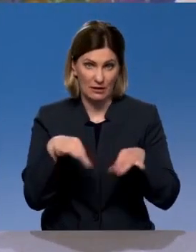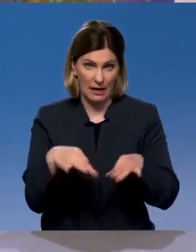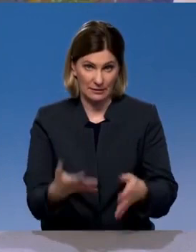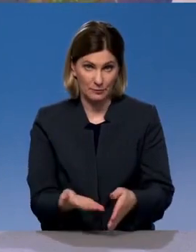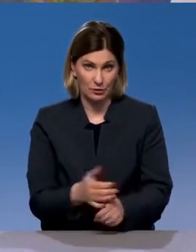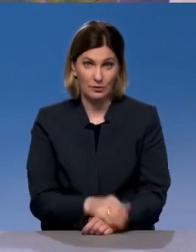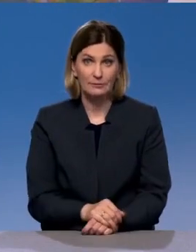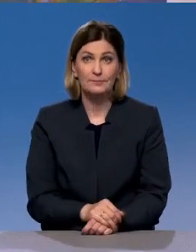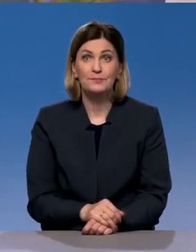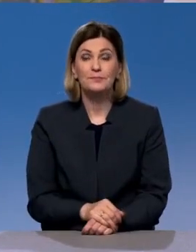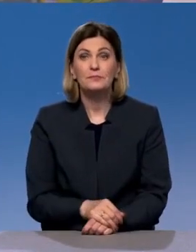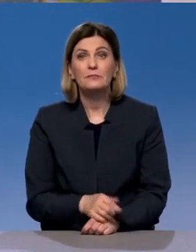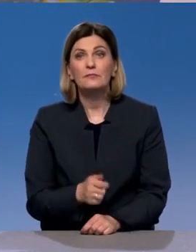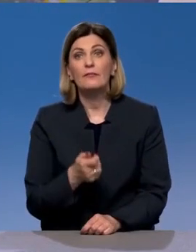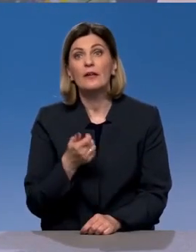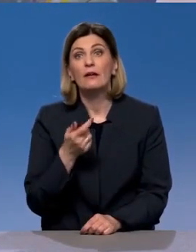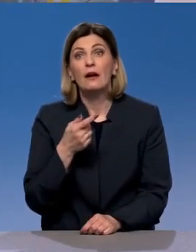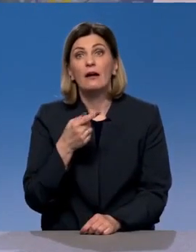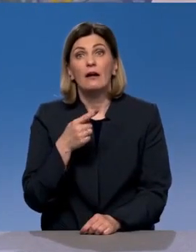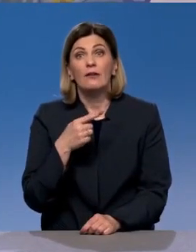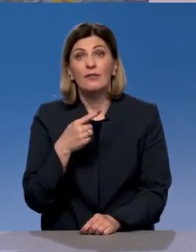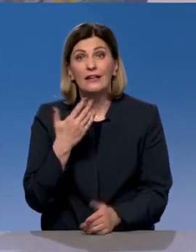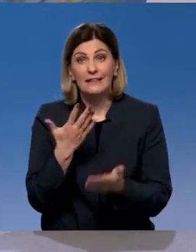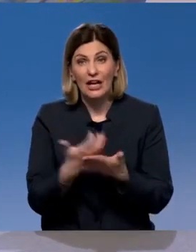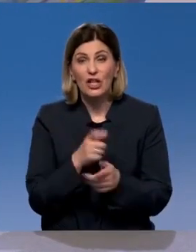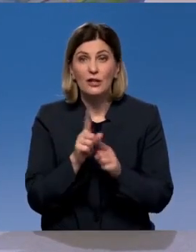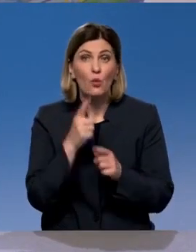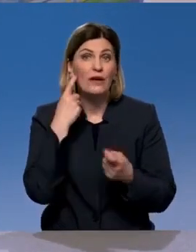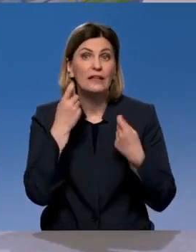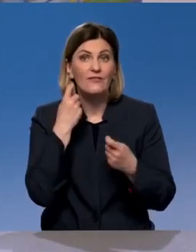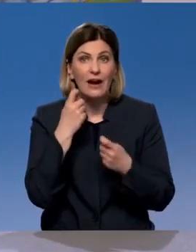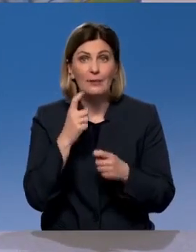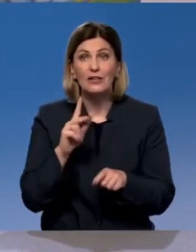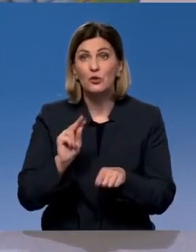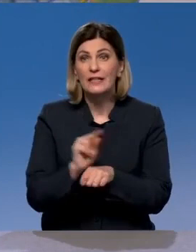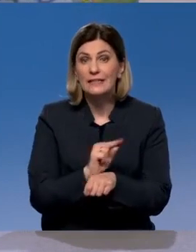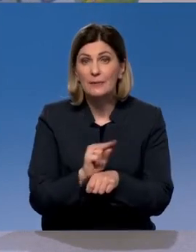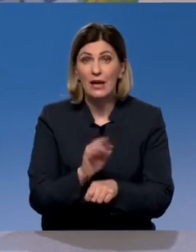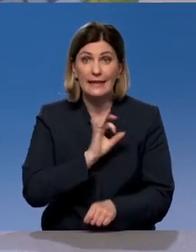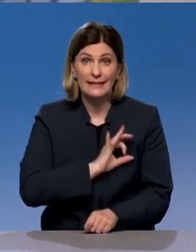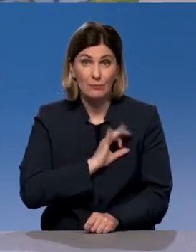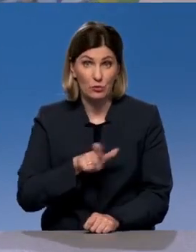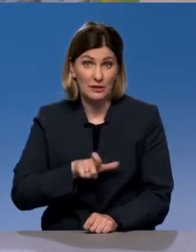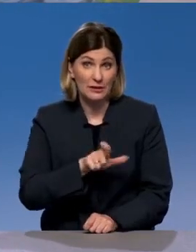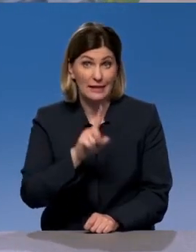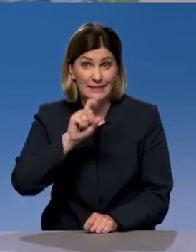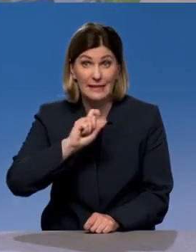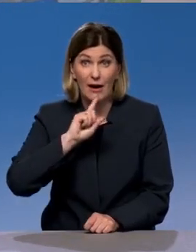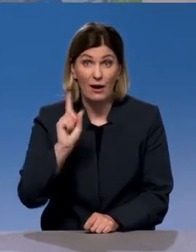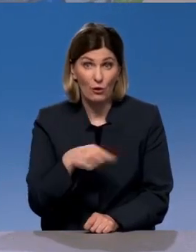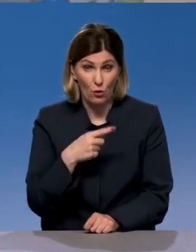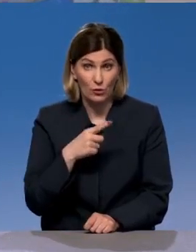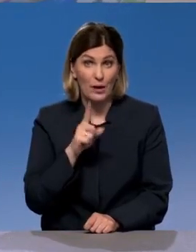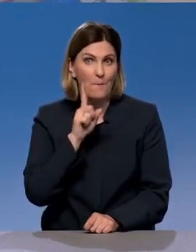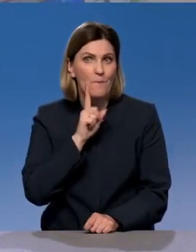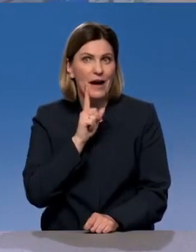Александр, число предписаний, нашла я информацию, в отношении ремонтирующих и эксплуатирующих дороги компаний за год, пока ГИБДД